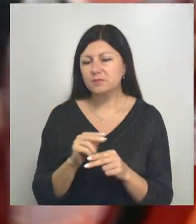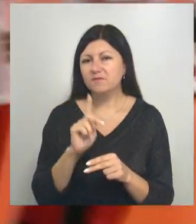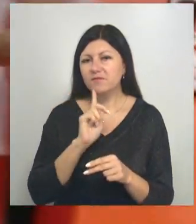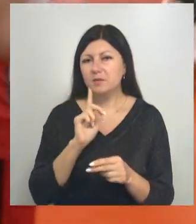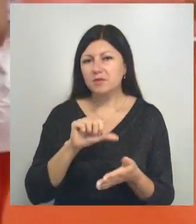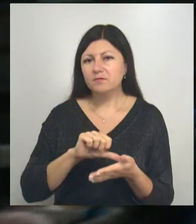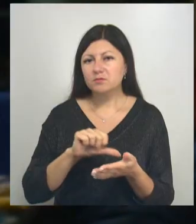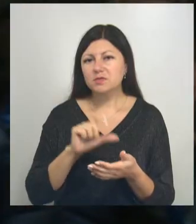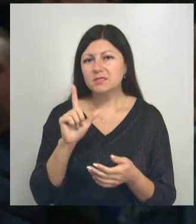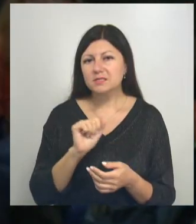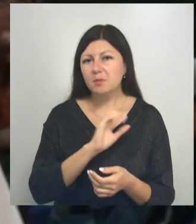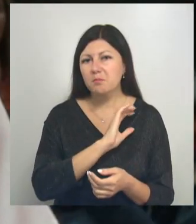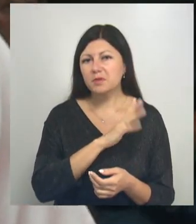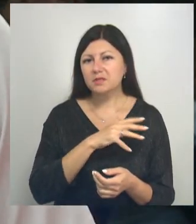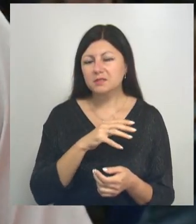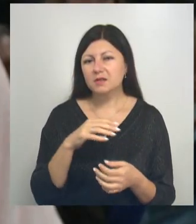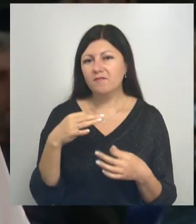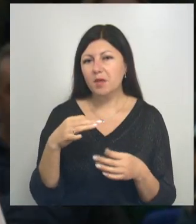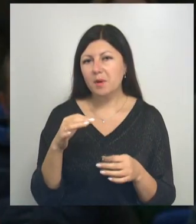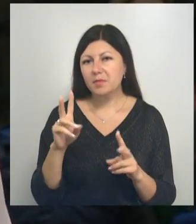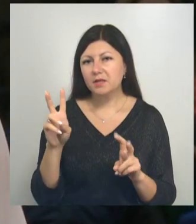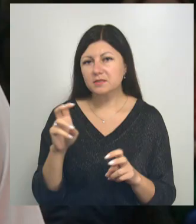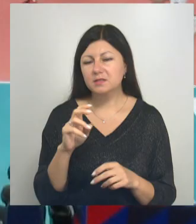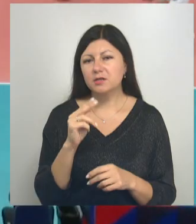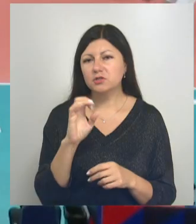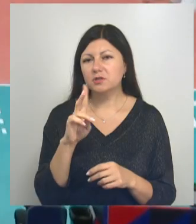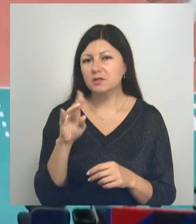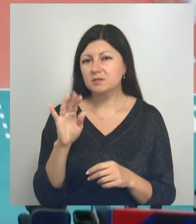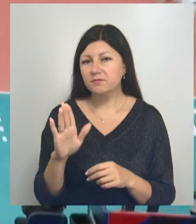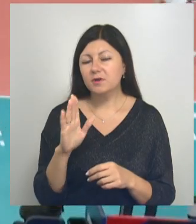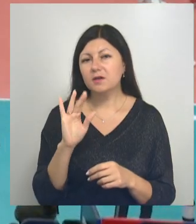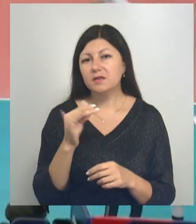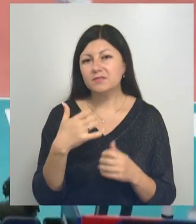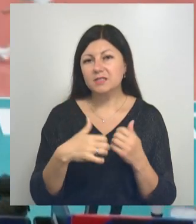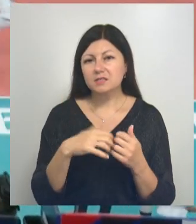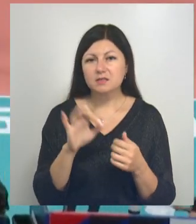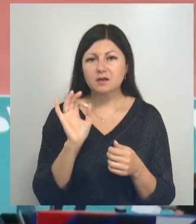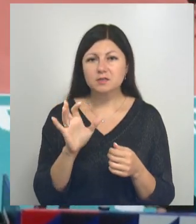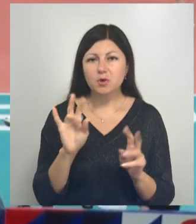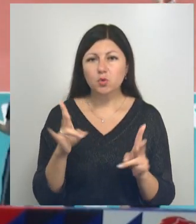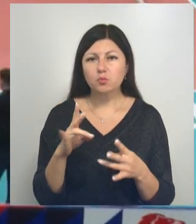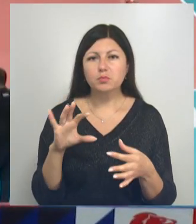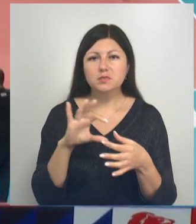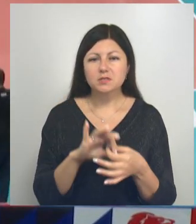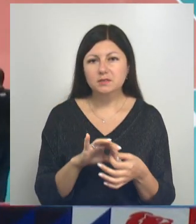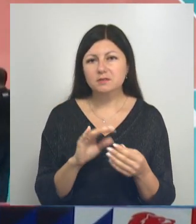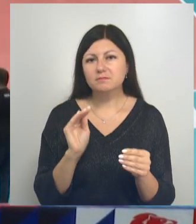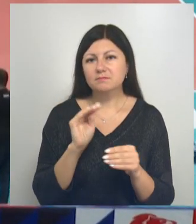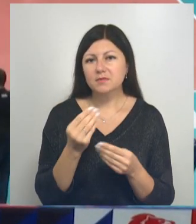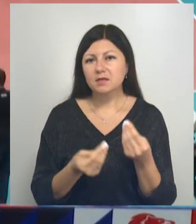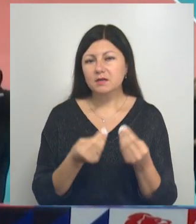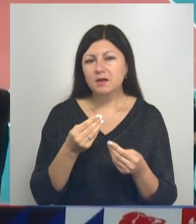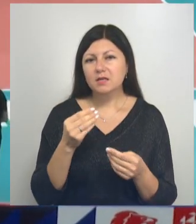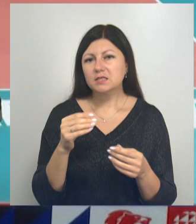выступавший за питерский автомобилист Кирилл Чекмизов. Уже в середине октября к клубу присоединится доигровщик сборной